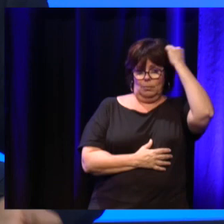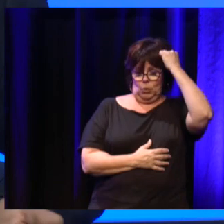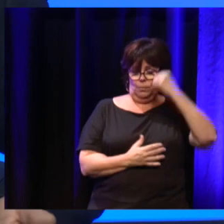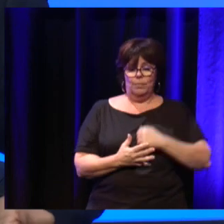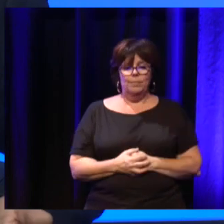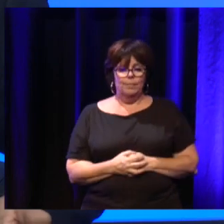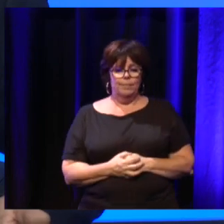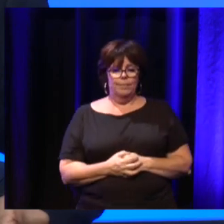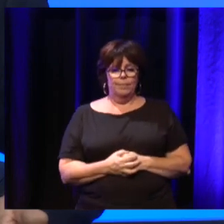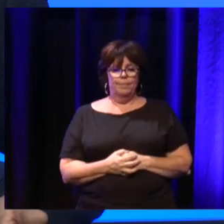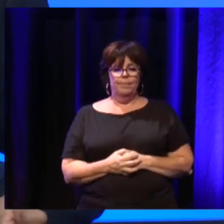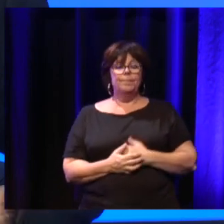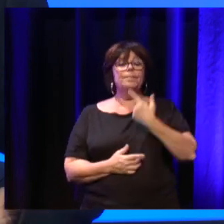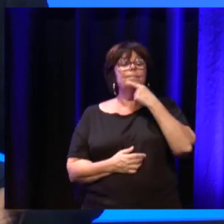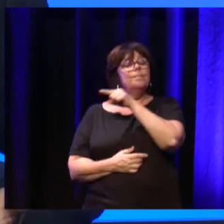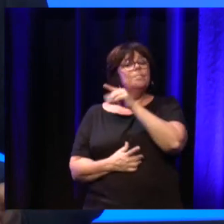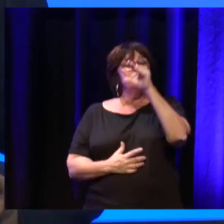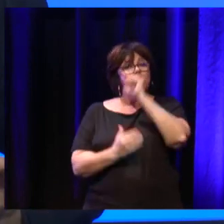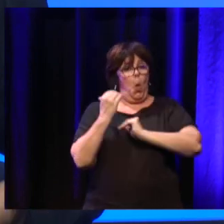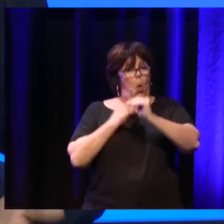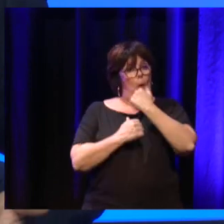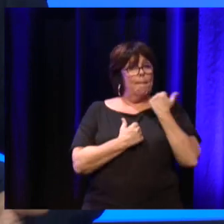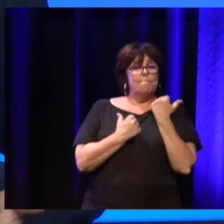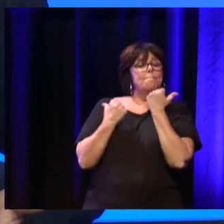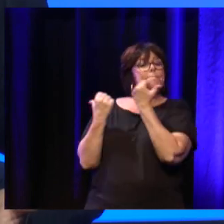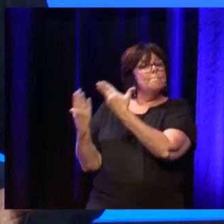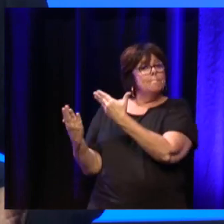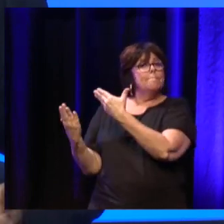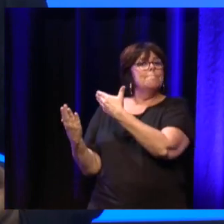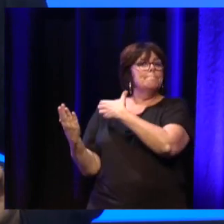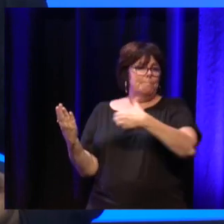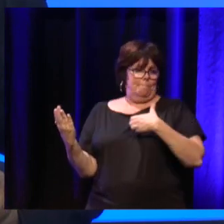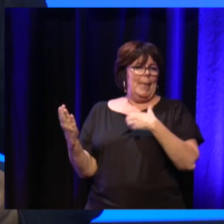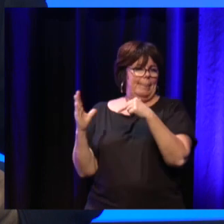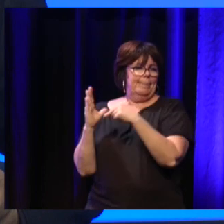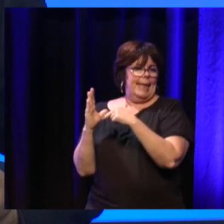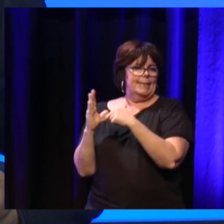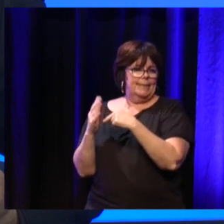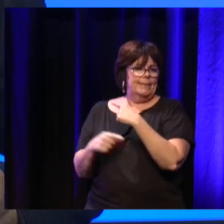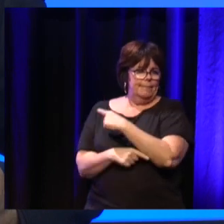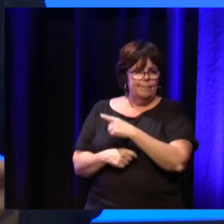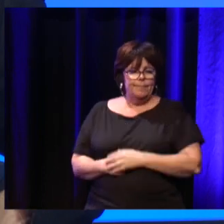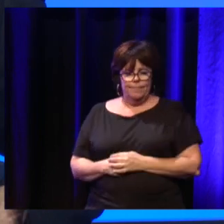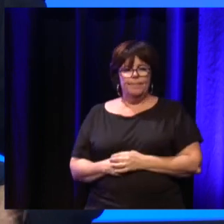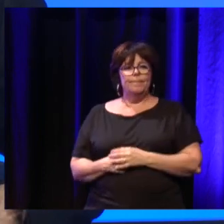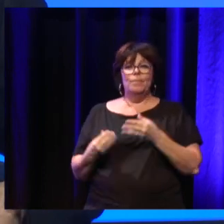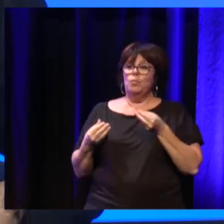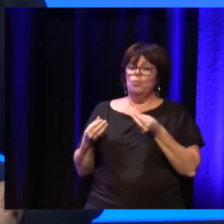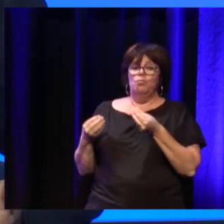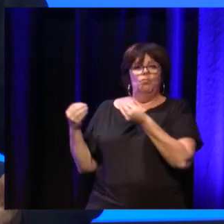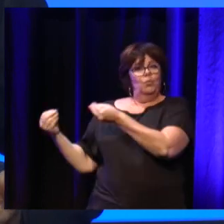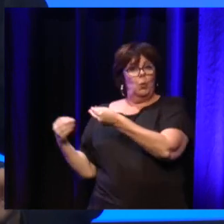Donc, ce programme, a été pour la mairie, je pense. En tout cas, c'est comme ça qu'on l'a conçu. L'occasion de vérifier, de voir l'existant,